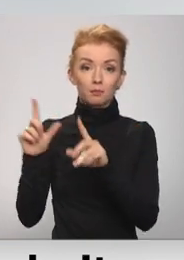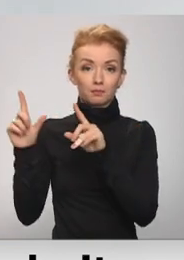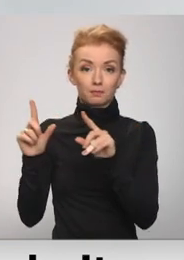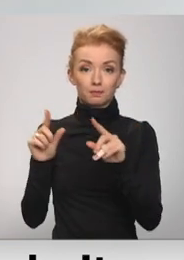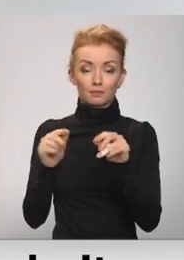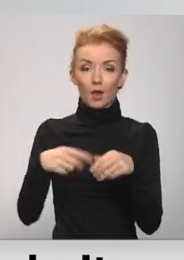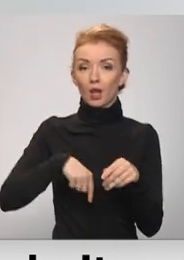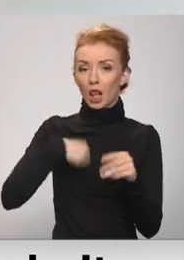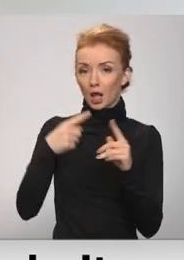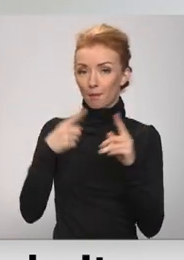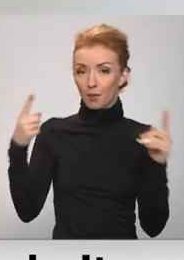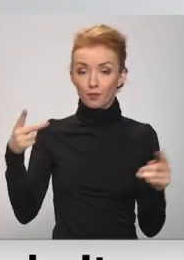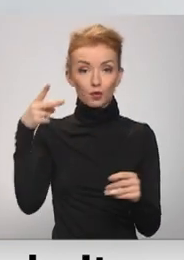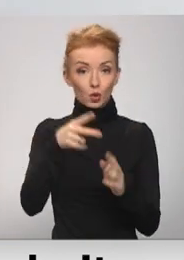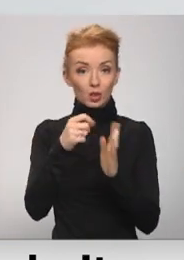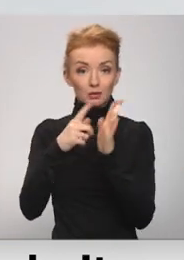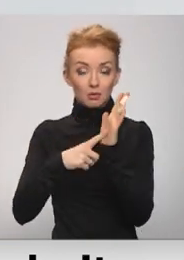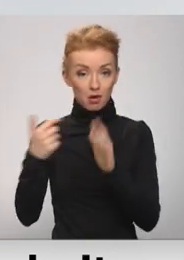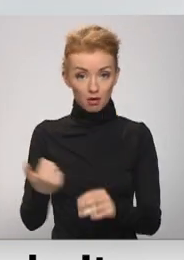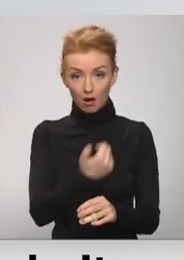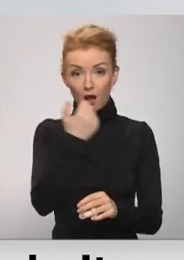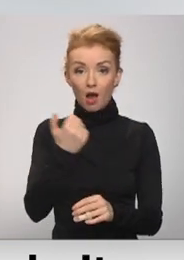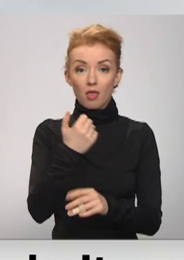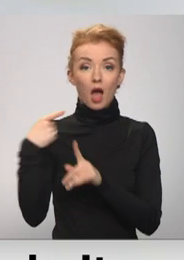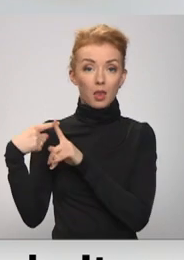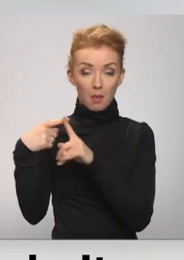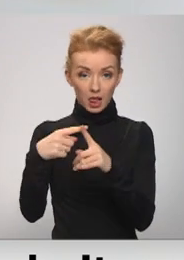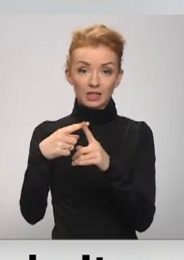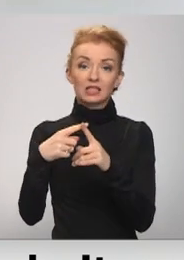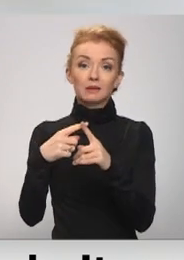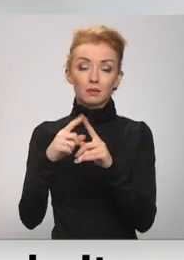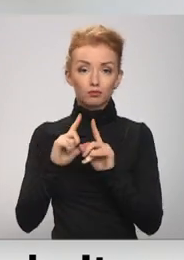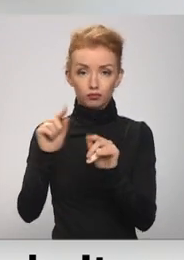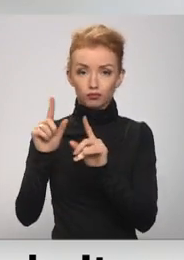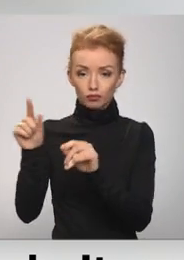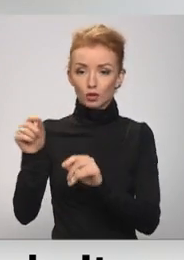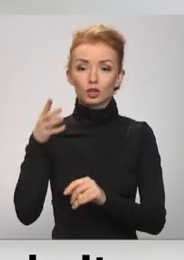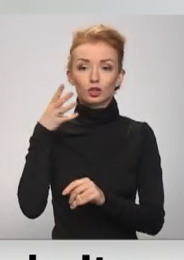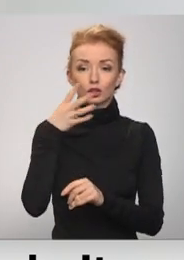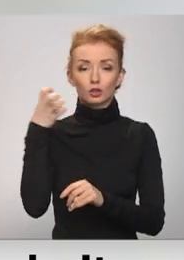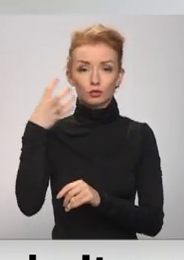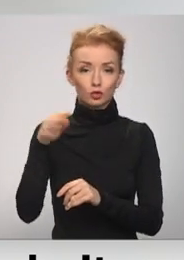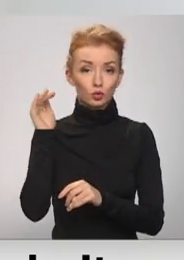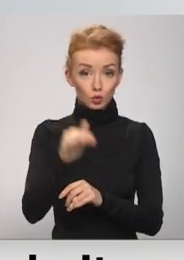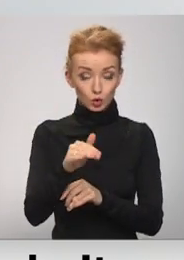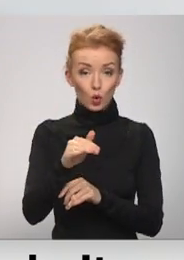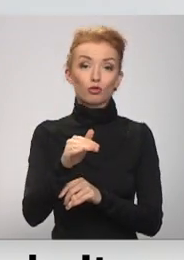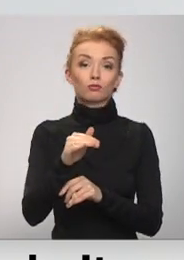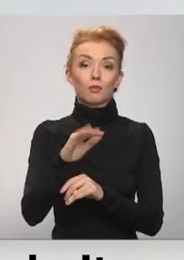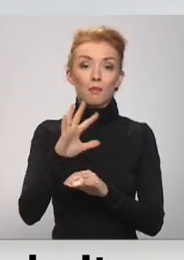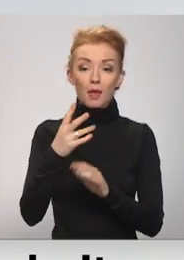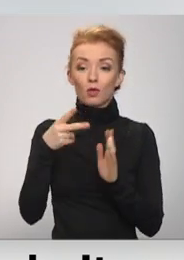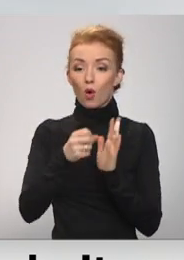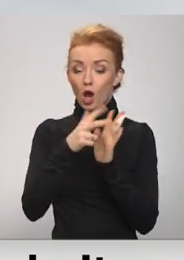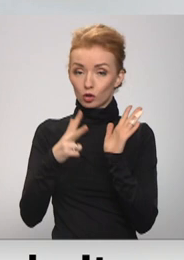arī ilgākā laika periodā. 2017. gadā NMPD brigādes devās uz 440 tūkstošiem izsaukumu, 2018.